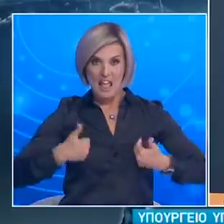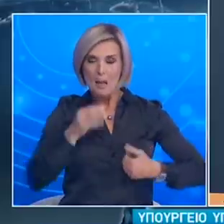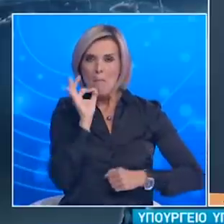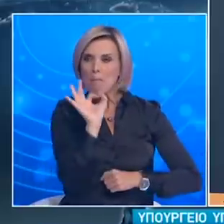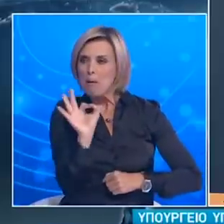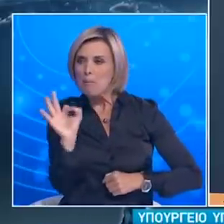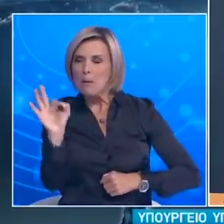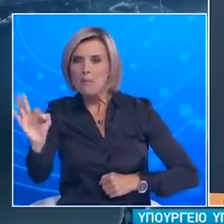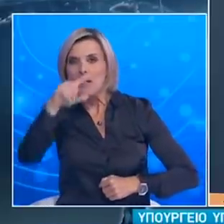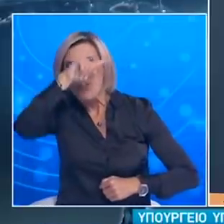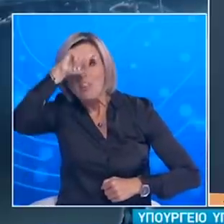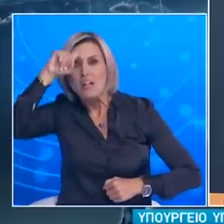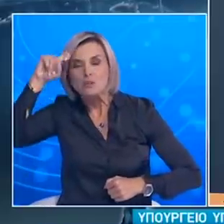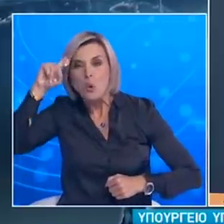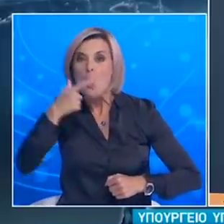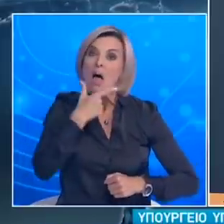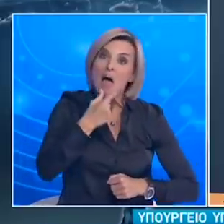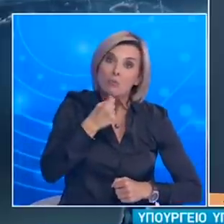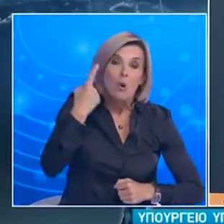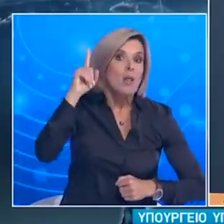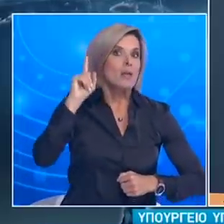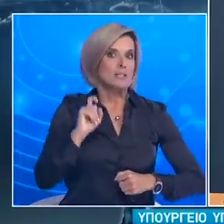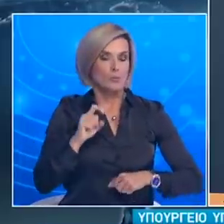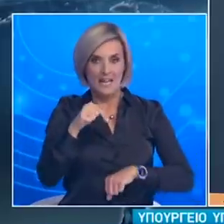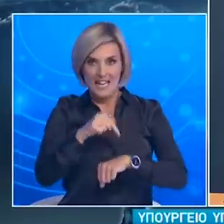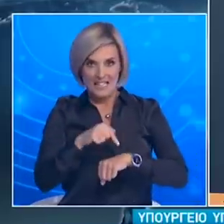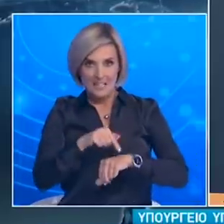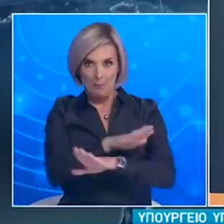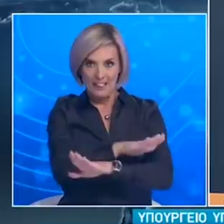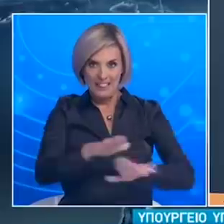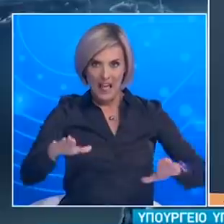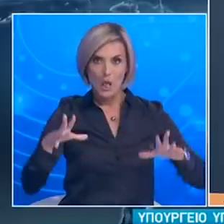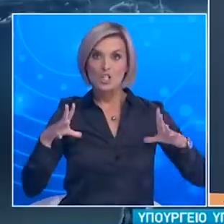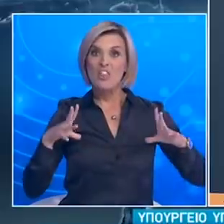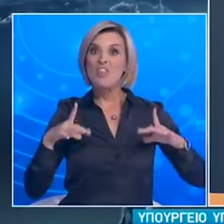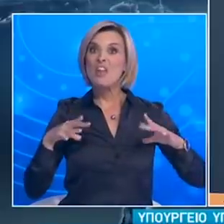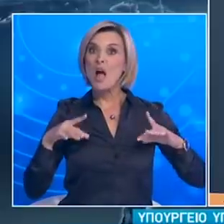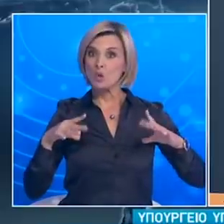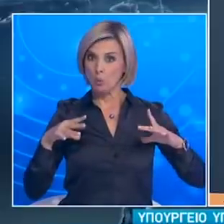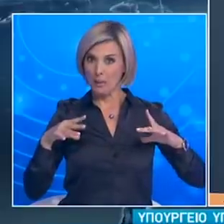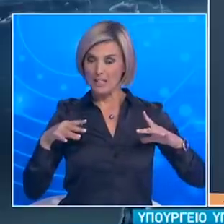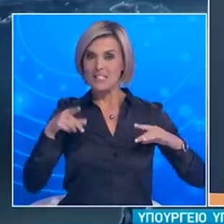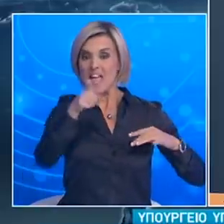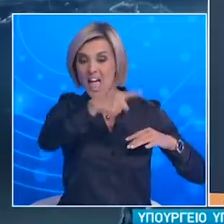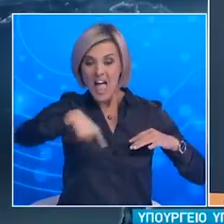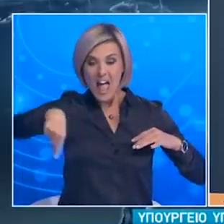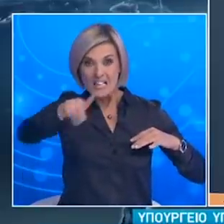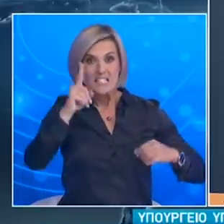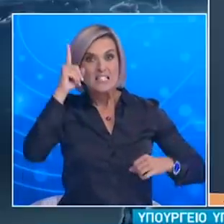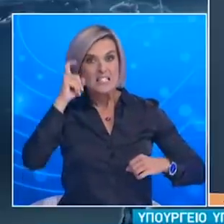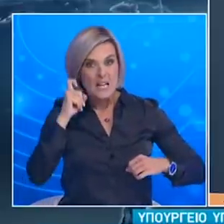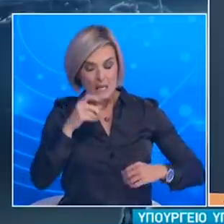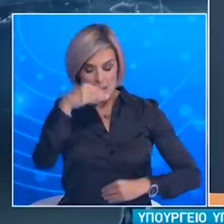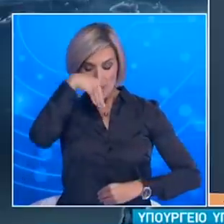Γι' αυτόν τον λόγο επιστρέφοντας από τις διακοπές θα πρέπει να θεωρήσουμε τους εαυτούς μας ως σιωπηλούς φορείς και να